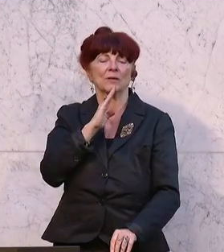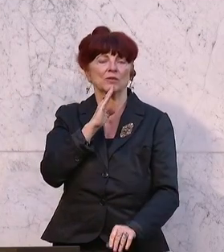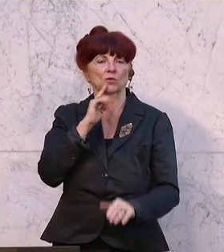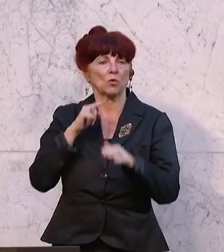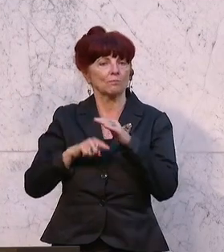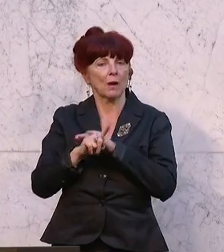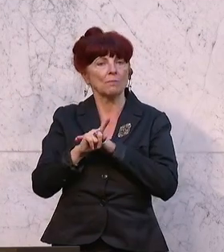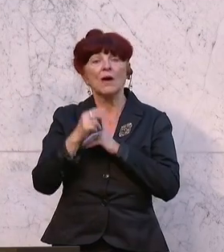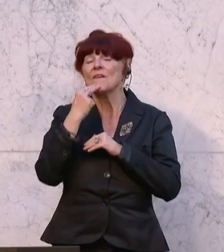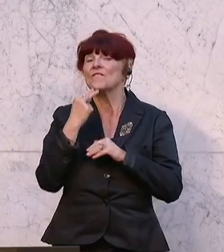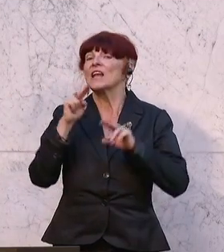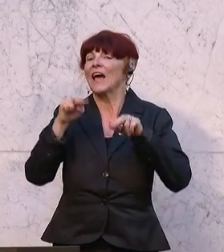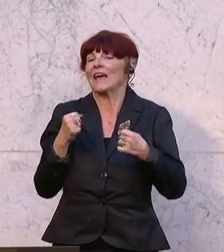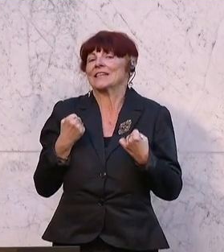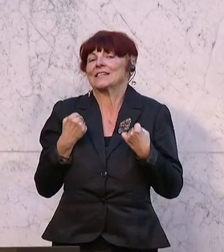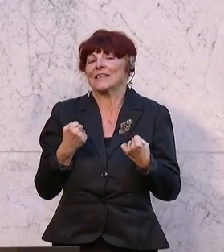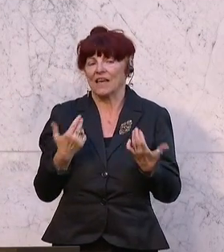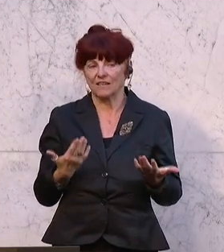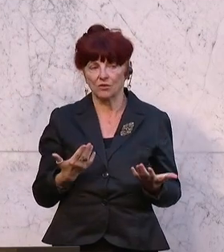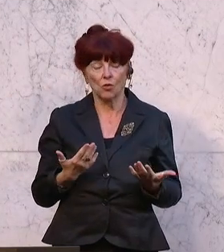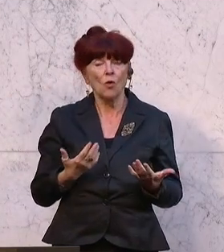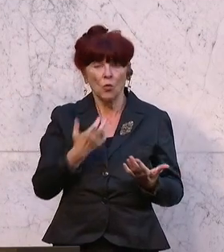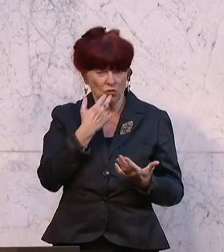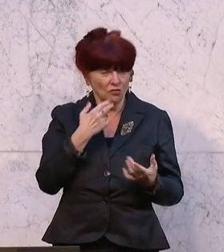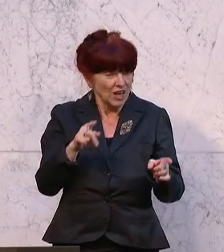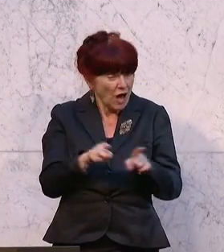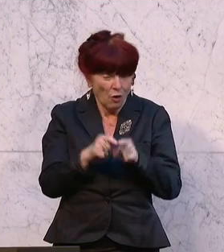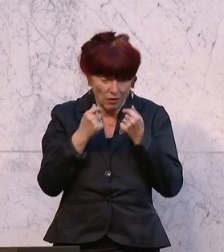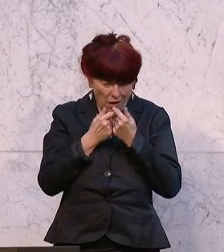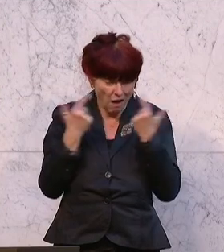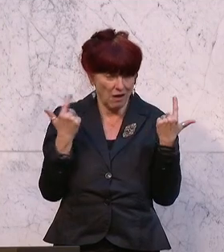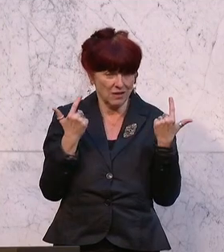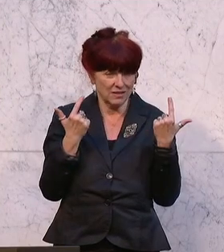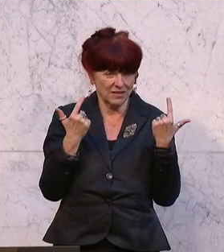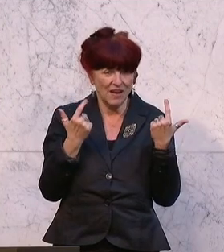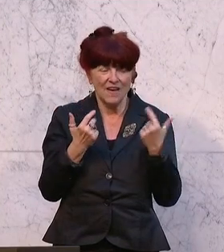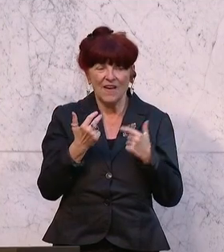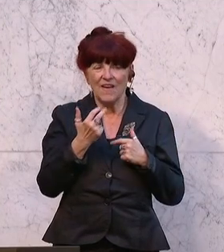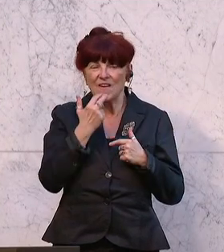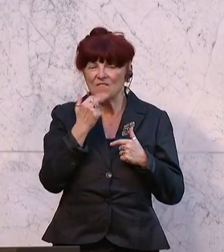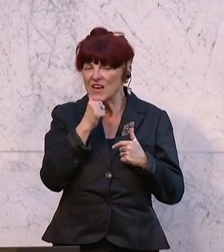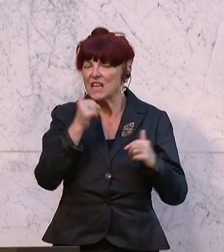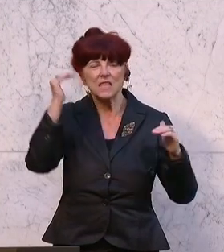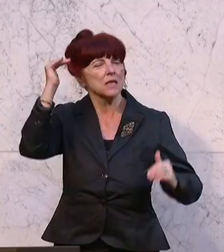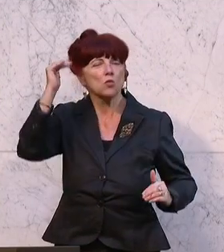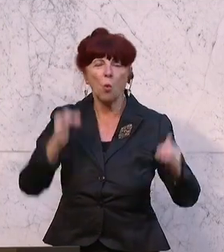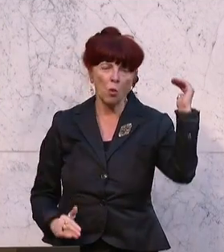Rechtssicherheit haben. Und was wir auch wollen, ist ganz deutlich, wir wollen diese schreiende Ungerechtigkeit,